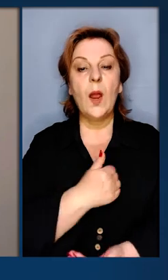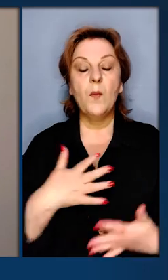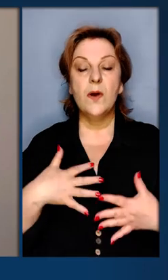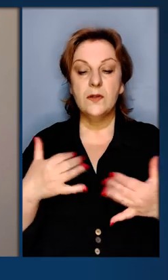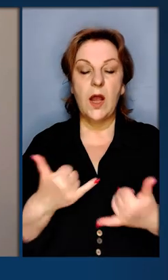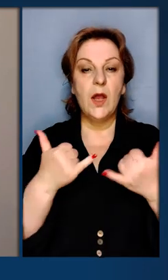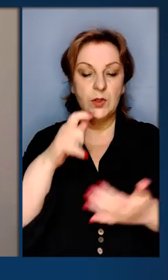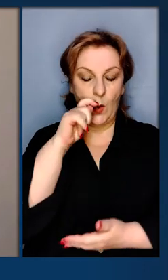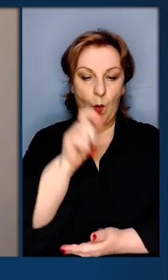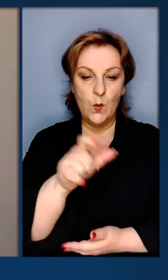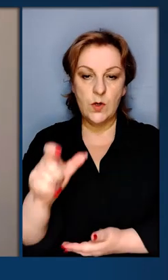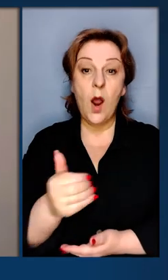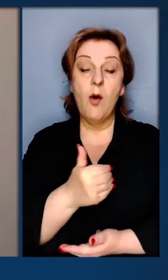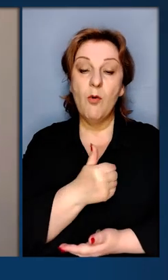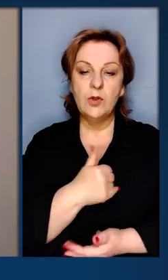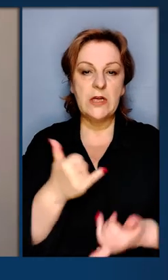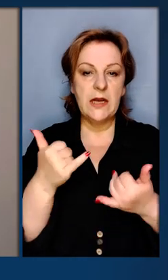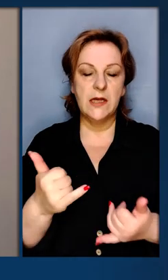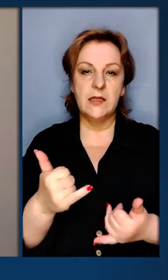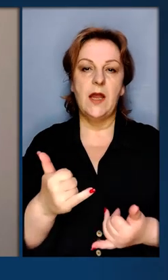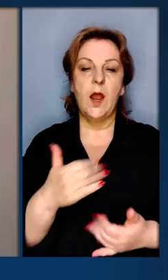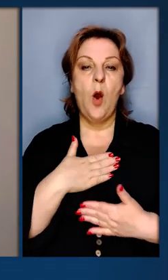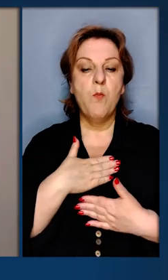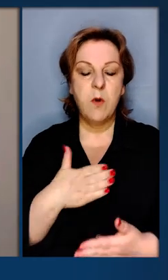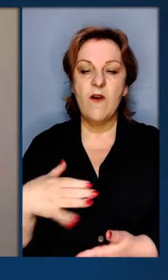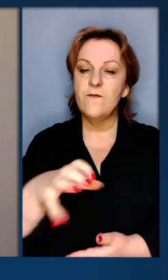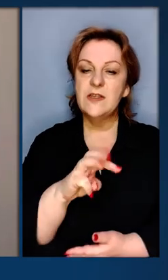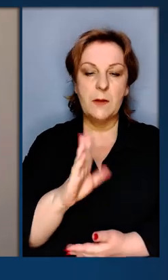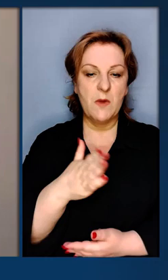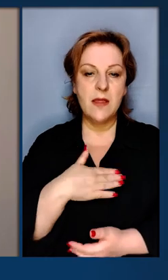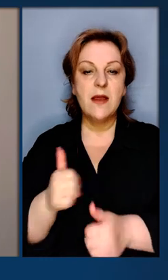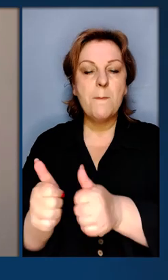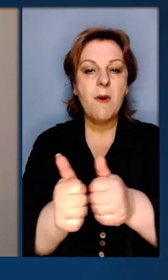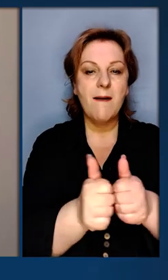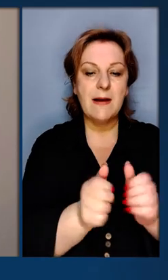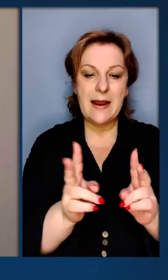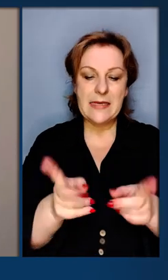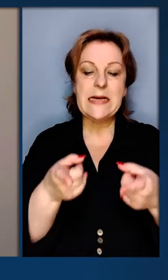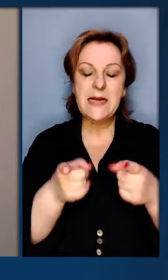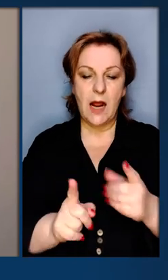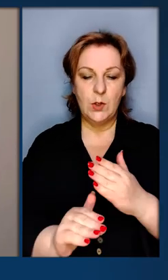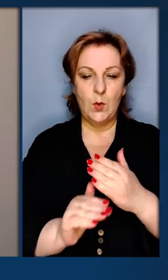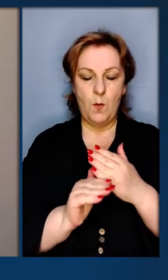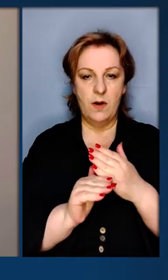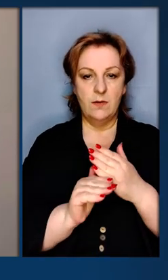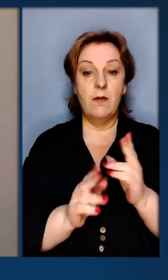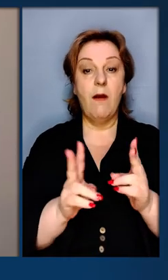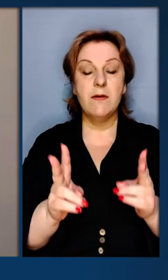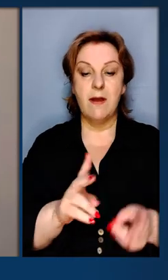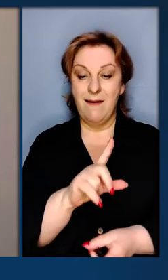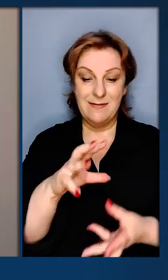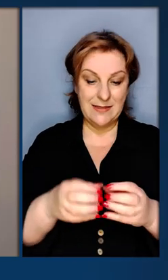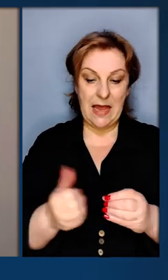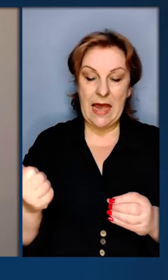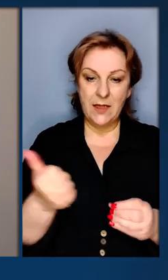Бажаю здоров'я, жителі українці. Хочеться сьогодні подякувати усім нашим партнерам, які реально допомагають, які